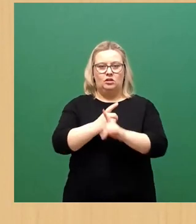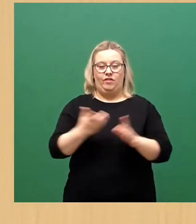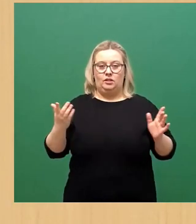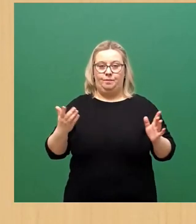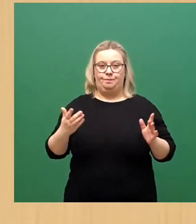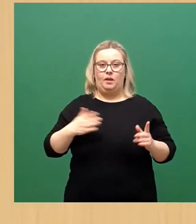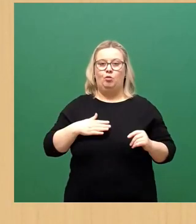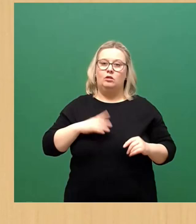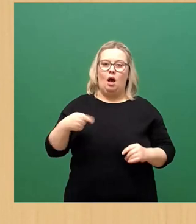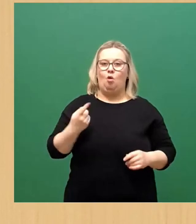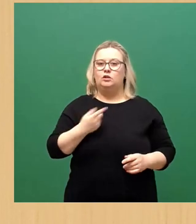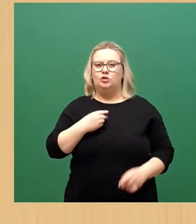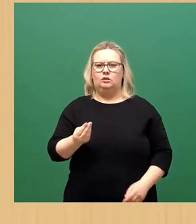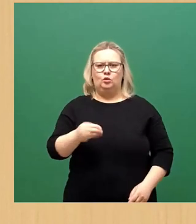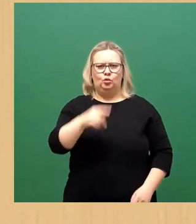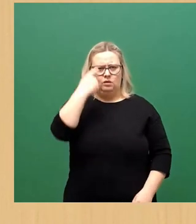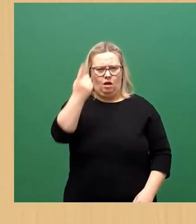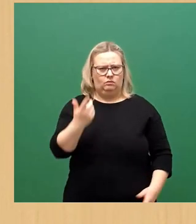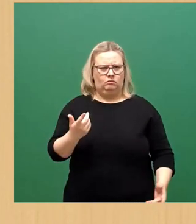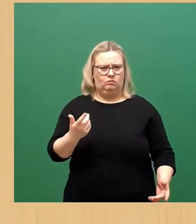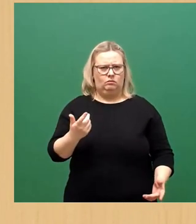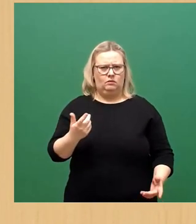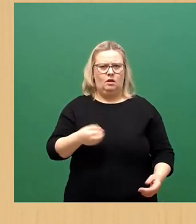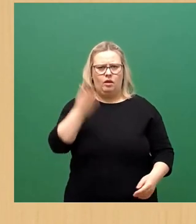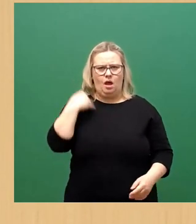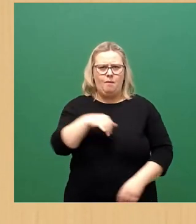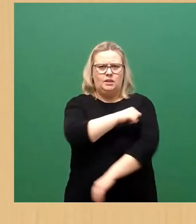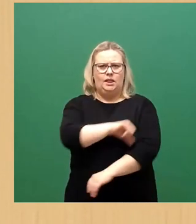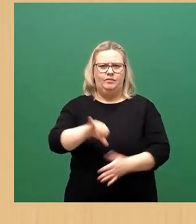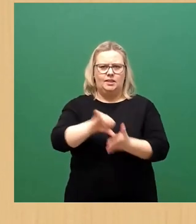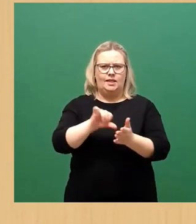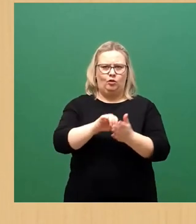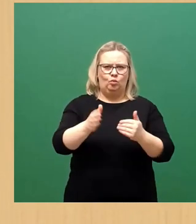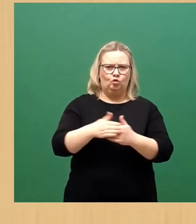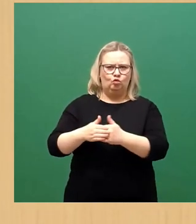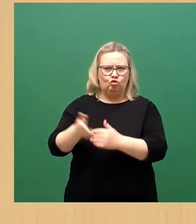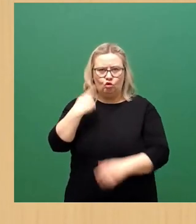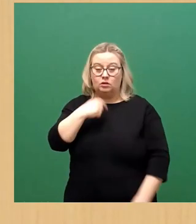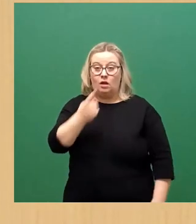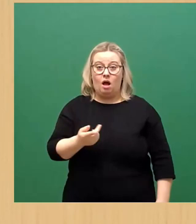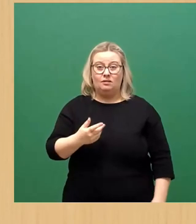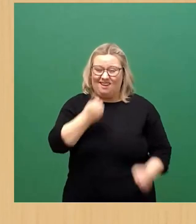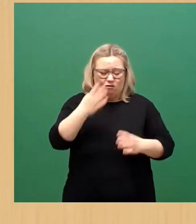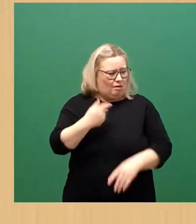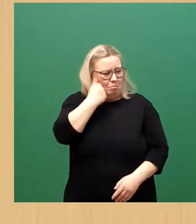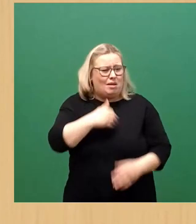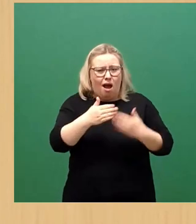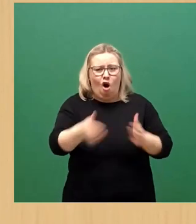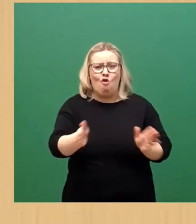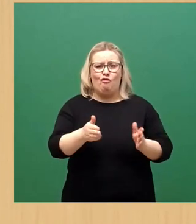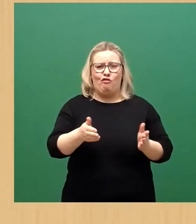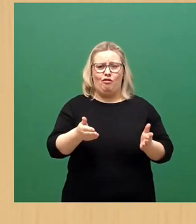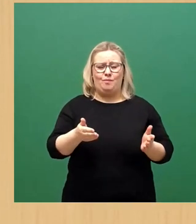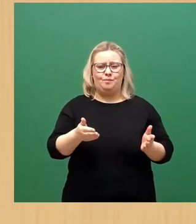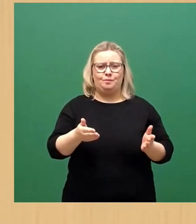dazu nicht geäußert, als die Impfzentren hier an der Messe geschlossen worden sind. Sehr deutlich haben wir uns entschieden. Dass es von Irrsinn ist,